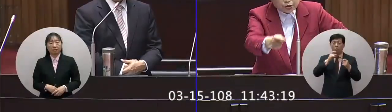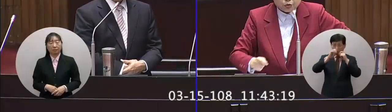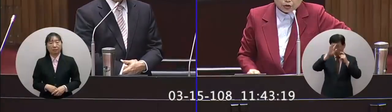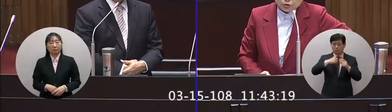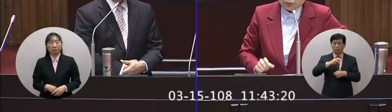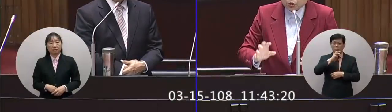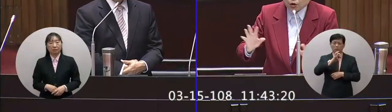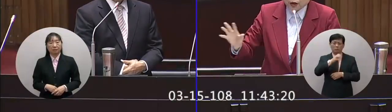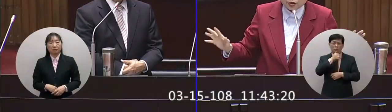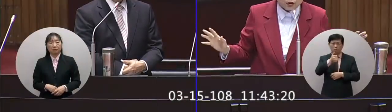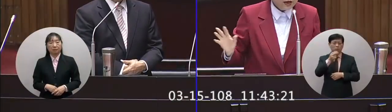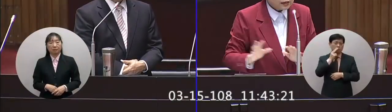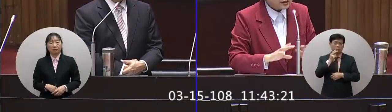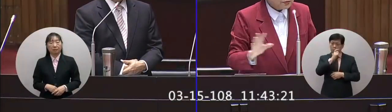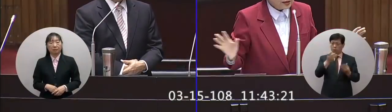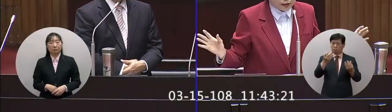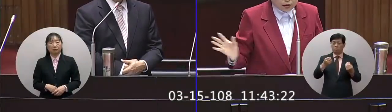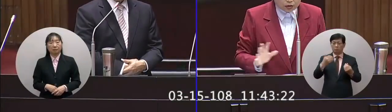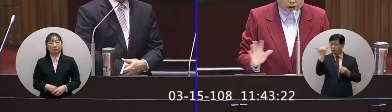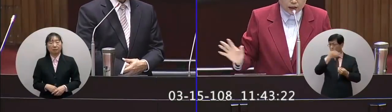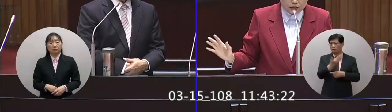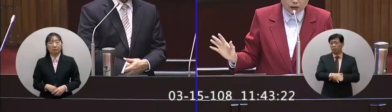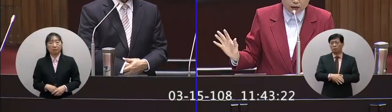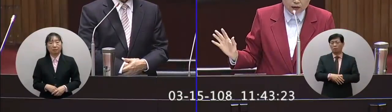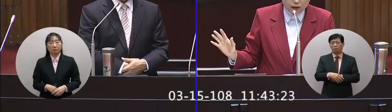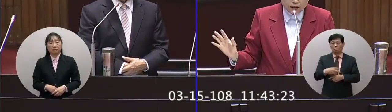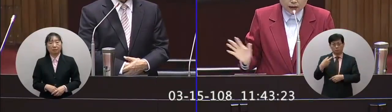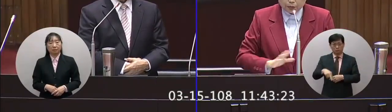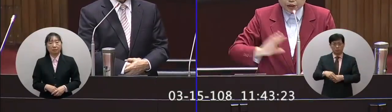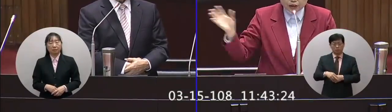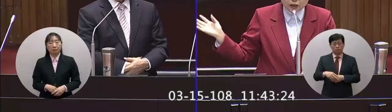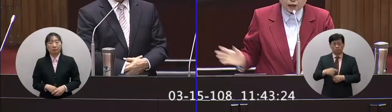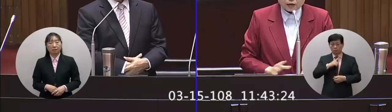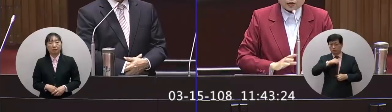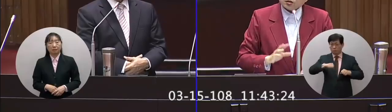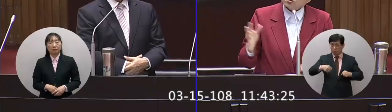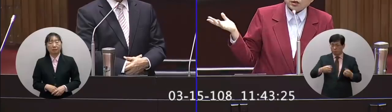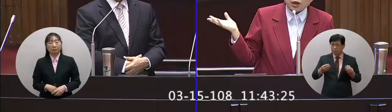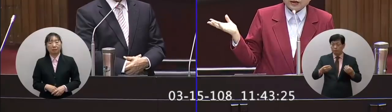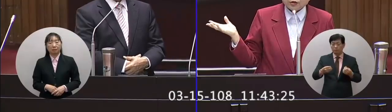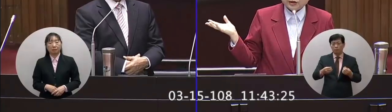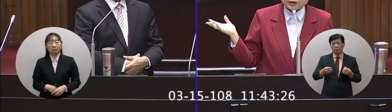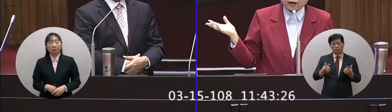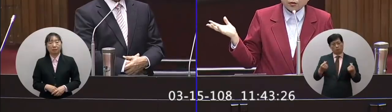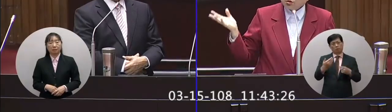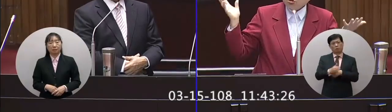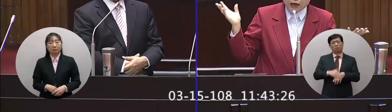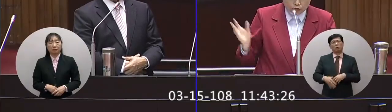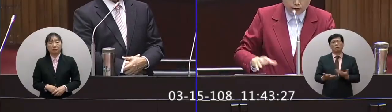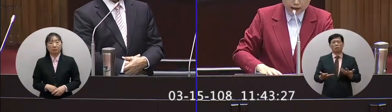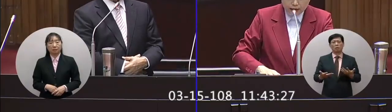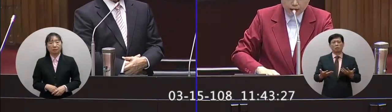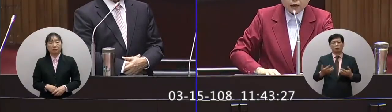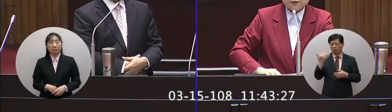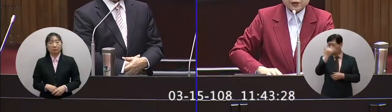十幾歲四十幾歲五十幾歲不抽菸不喝酒而且都是這個也不騎機車這種人都會死掉你就